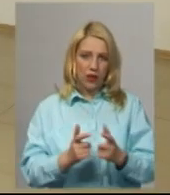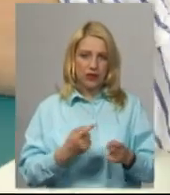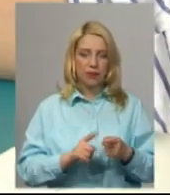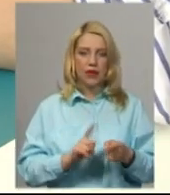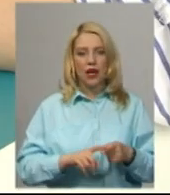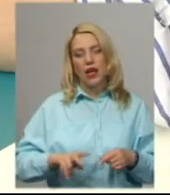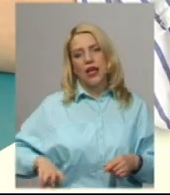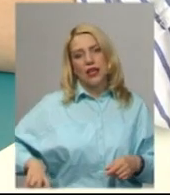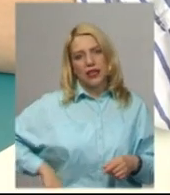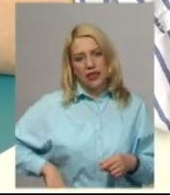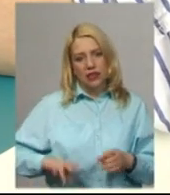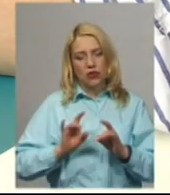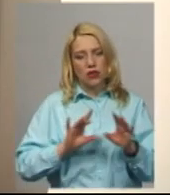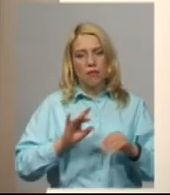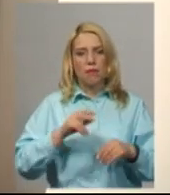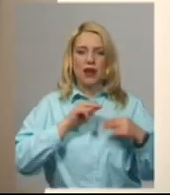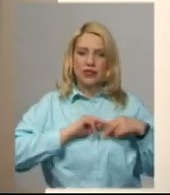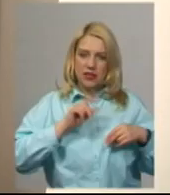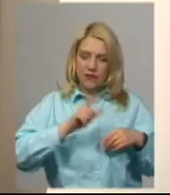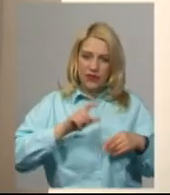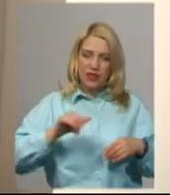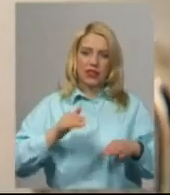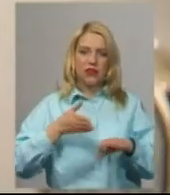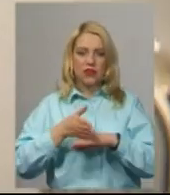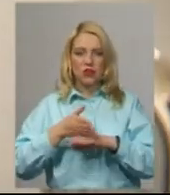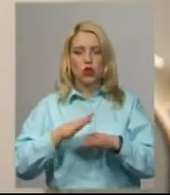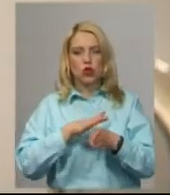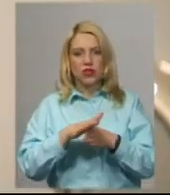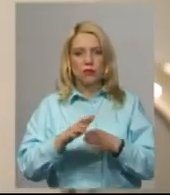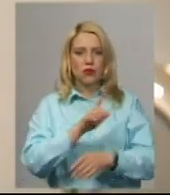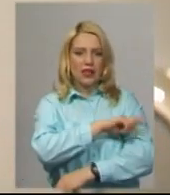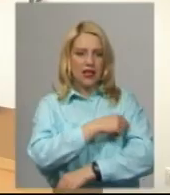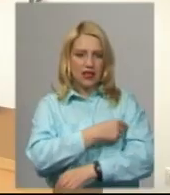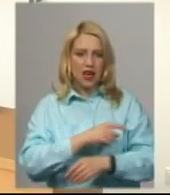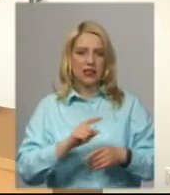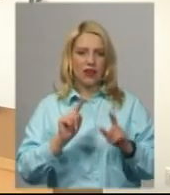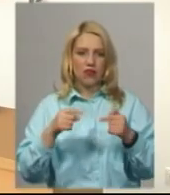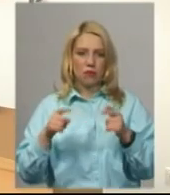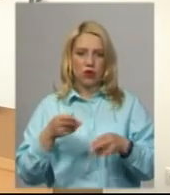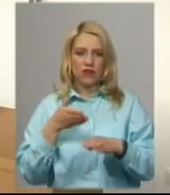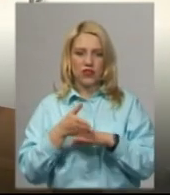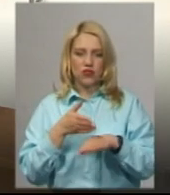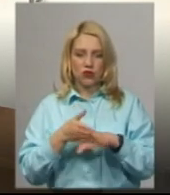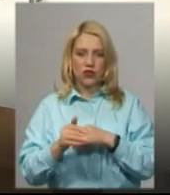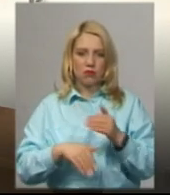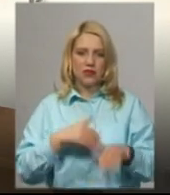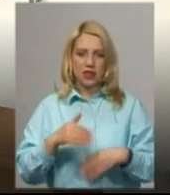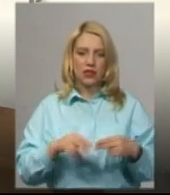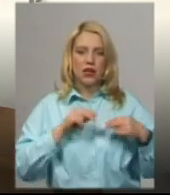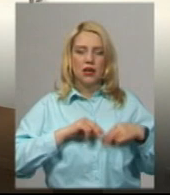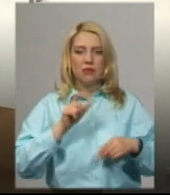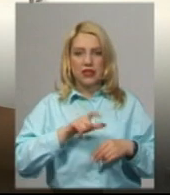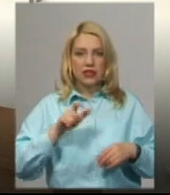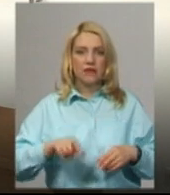плоскирів Олега Юрчака, працівники та відвідувачів дотримуються санітарних вимог відвідування басейну. Працівники, звичайно, вони